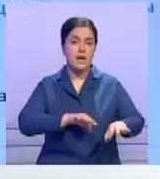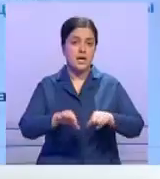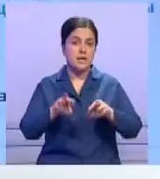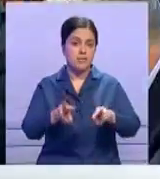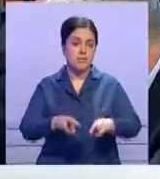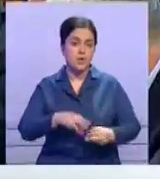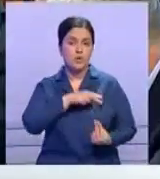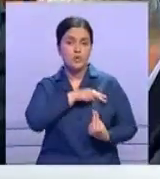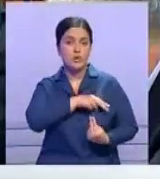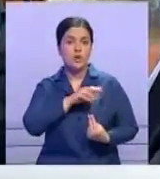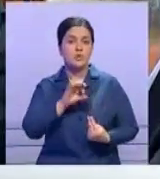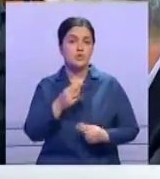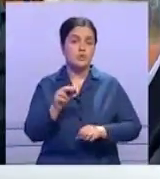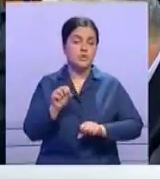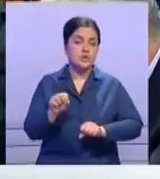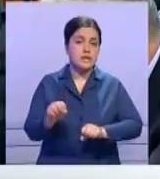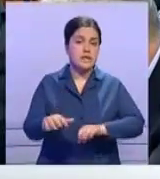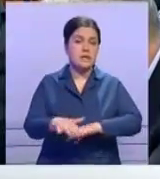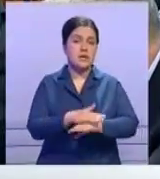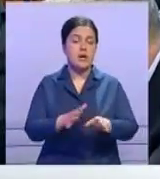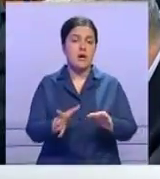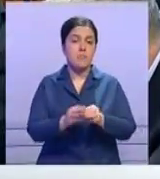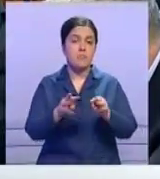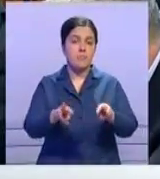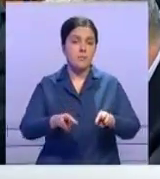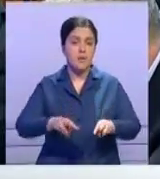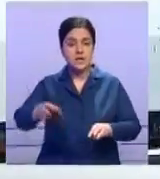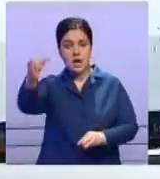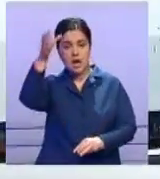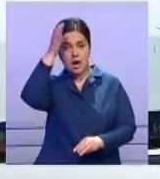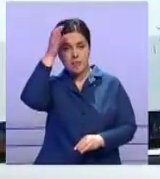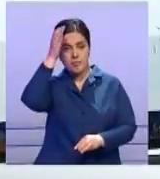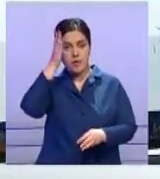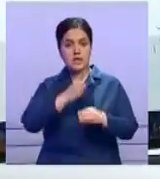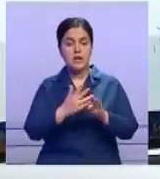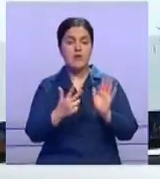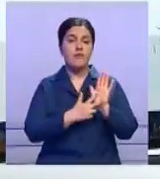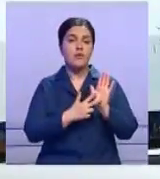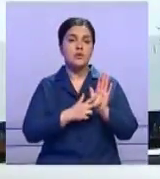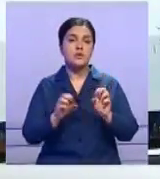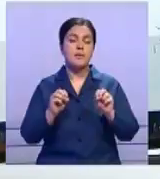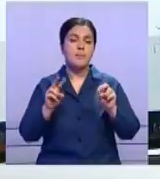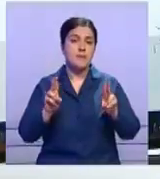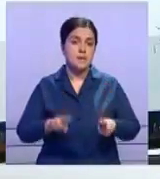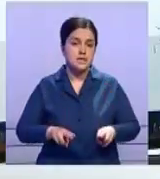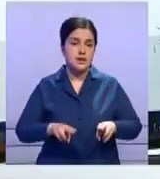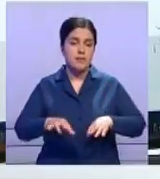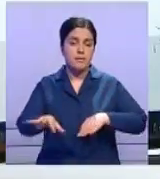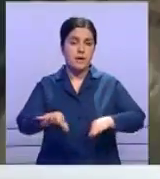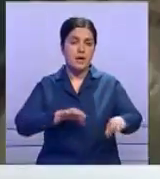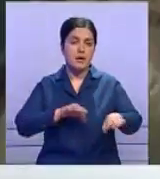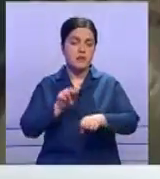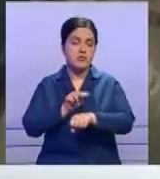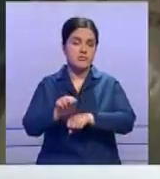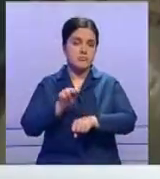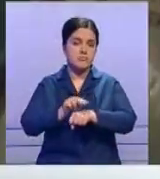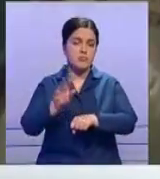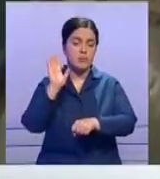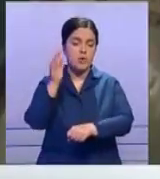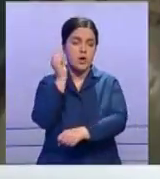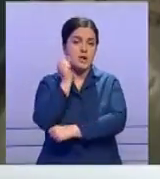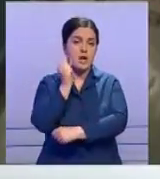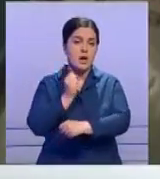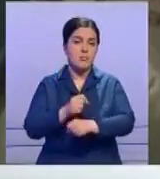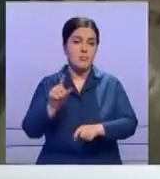Министерство труда и социальной защиты населения совместно с Минобразованием и Наукой разработали 8 специальных проектов по подготовке кадров.